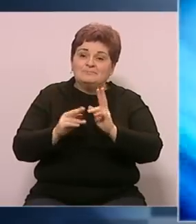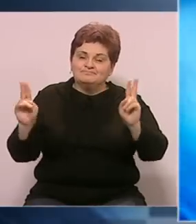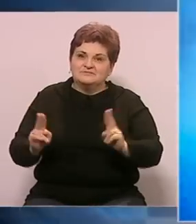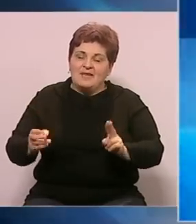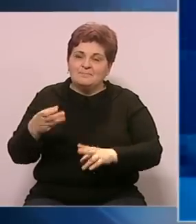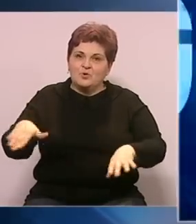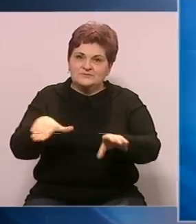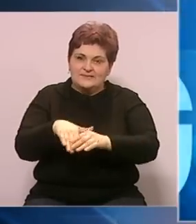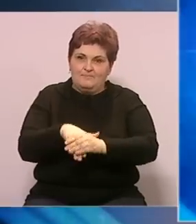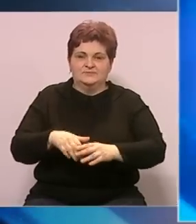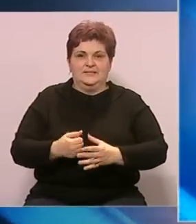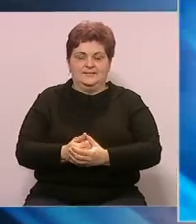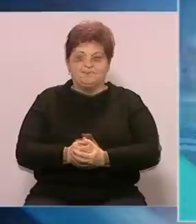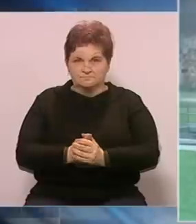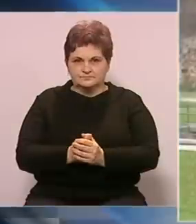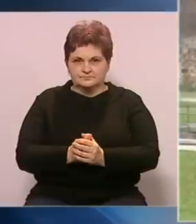zaposlenih.